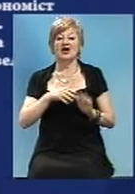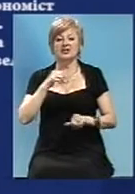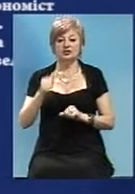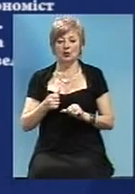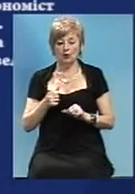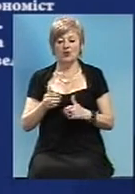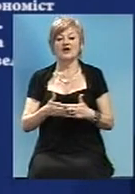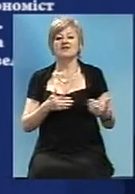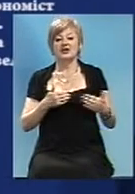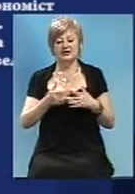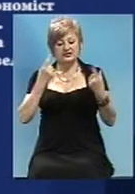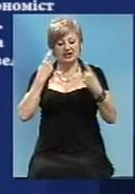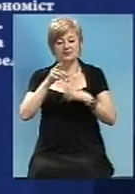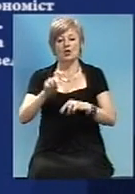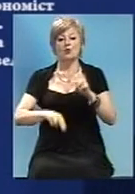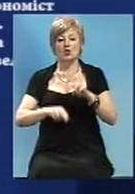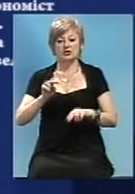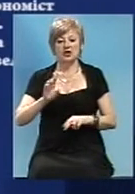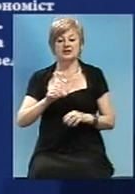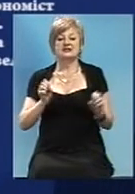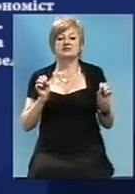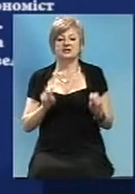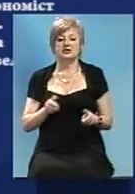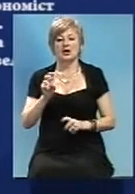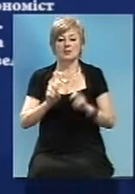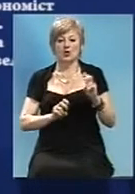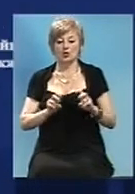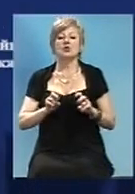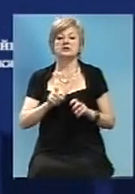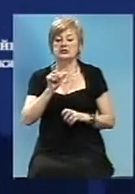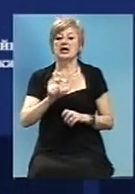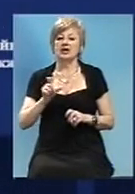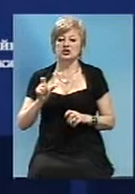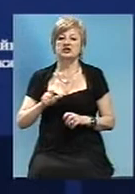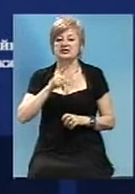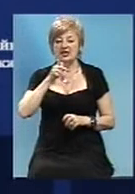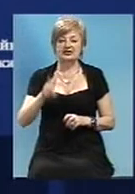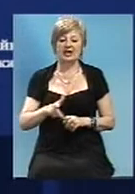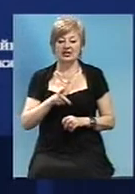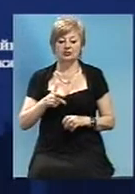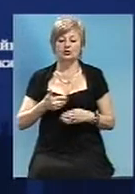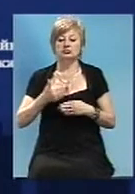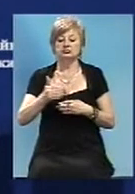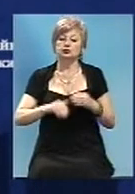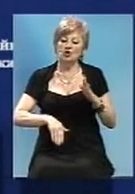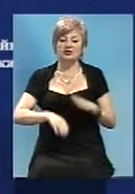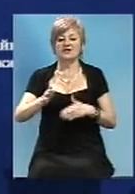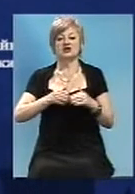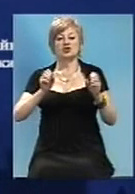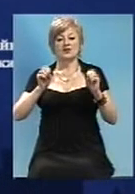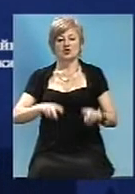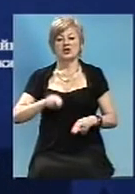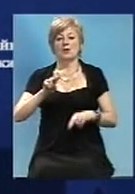Андрій Володимирович. За спеціальністю «Промислове та цивільне будівництво», а три роки по тому підвищив кваліфікацію за фахом